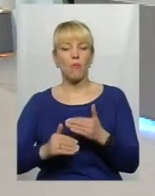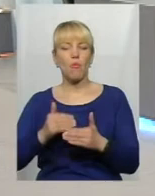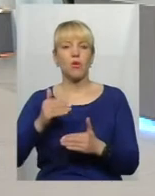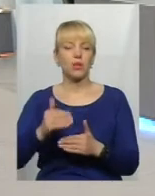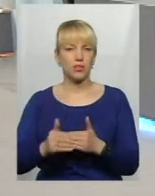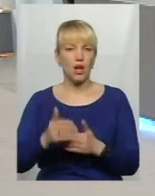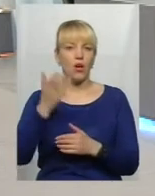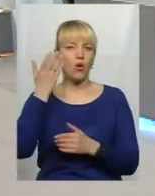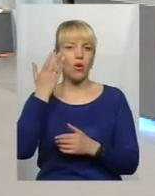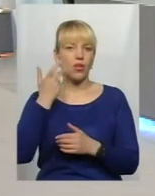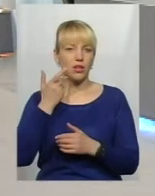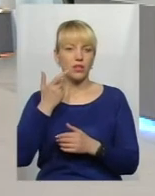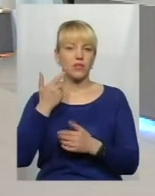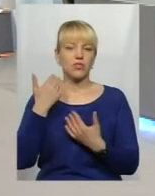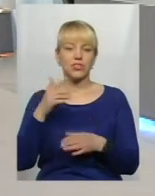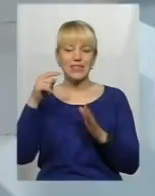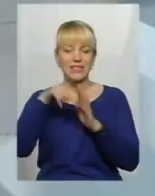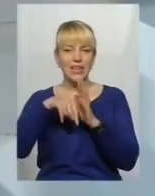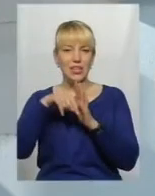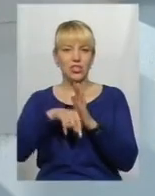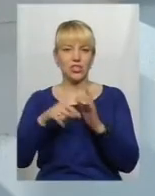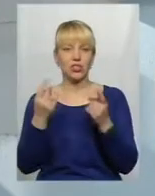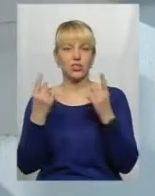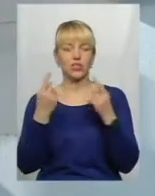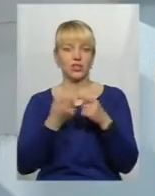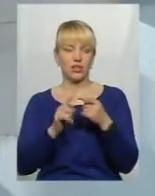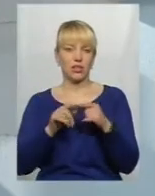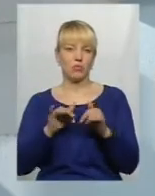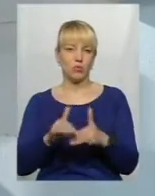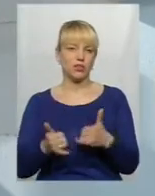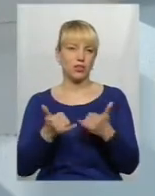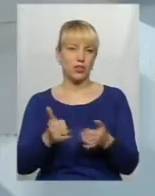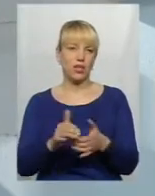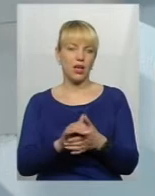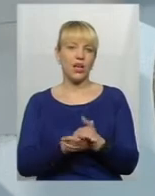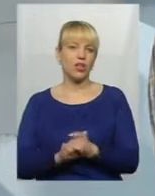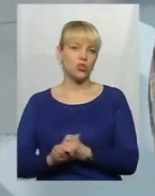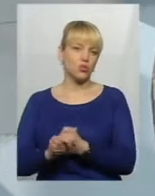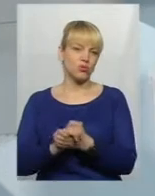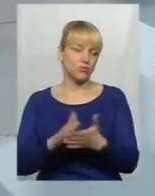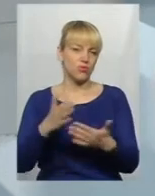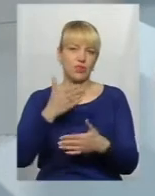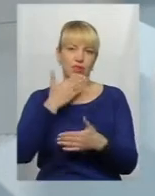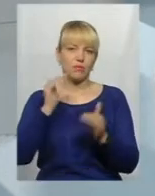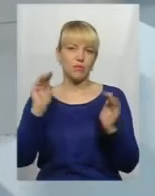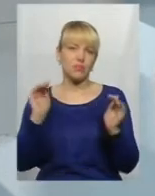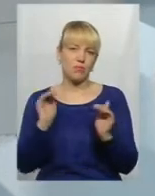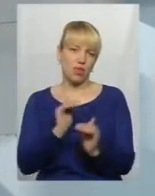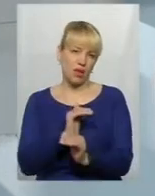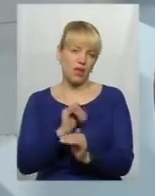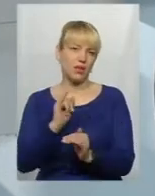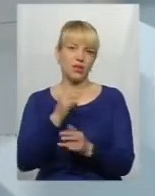значущість цієї події для суспільства спадає, і не потрібно ось такі